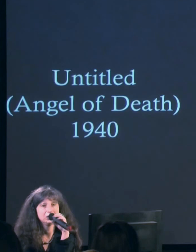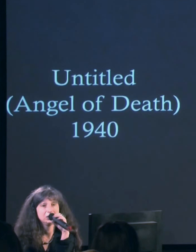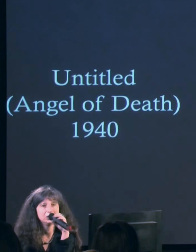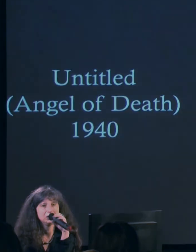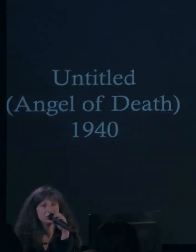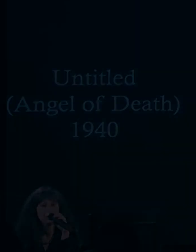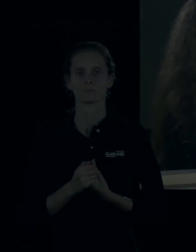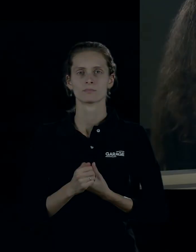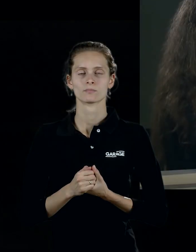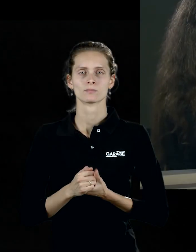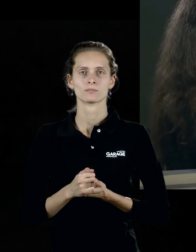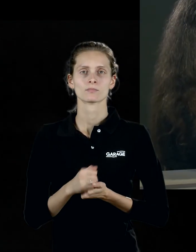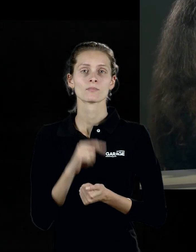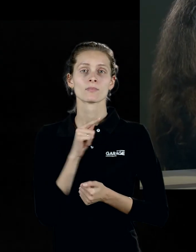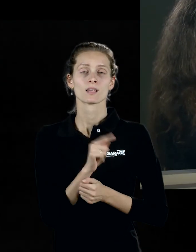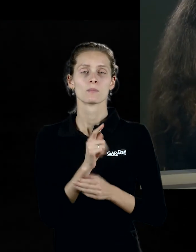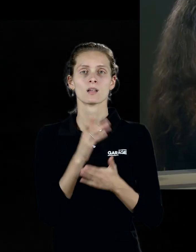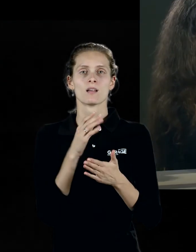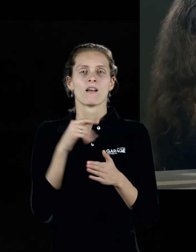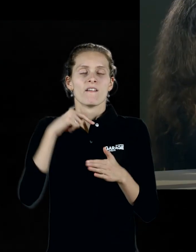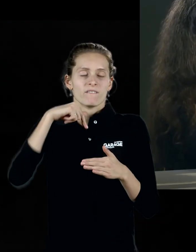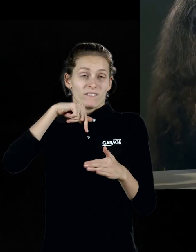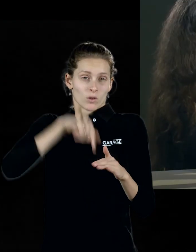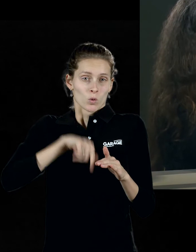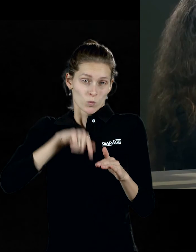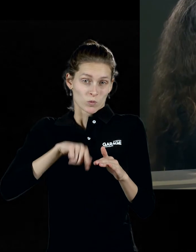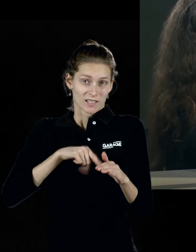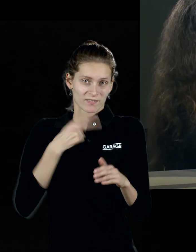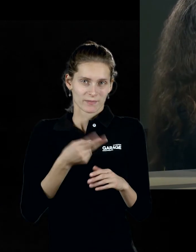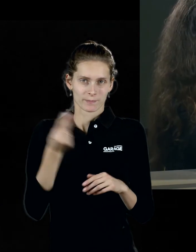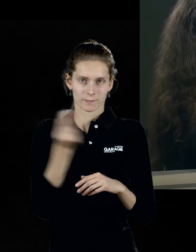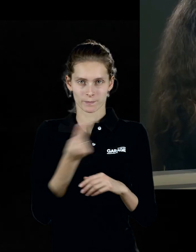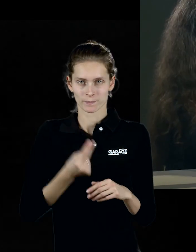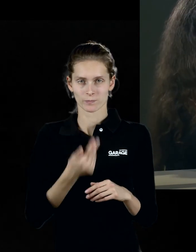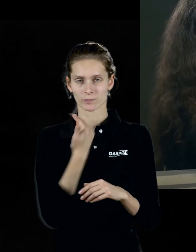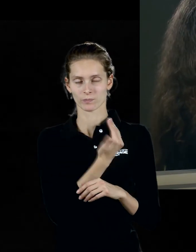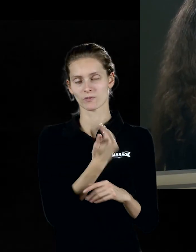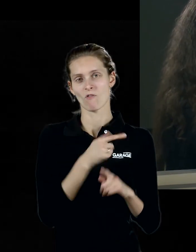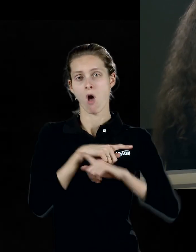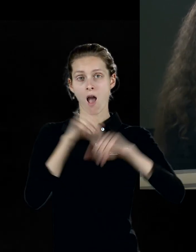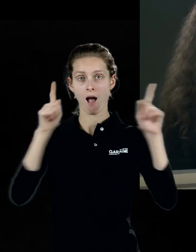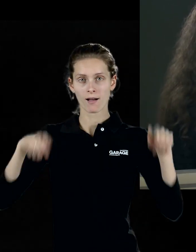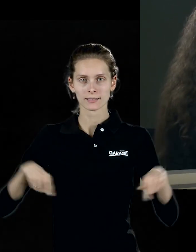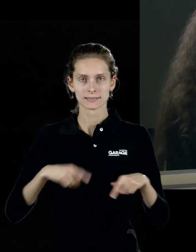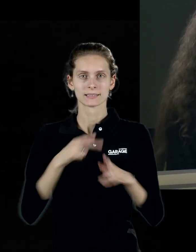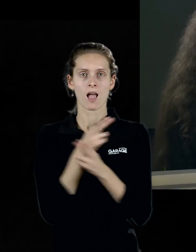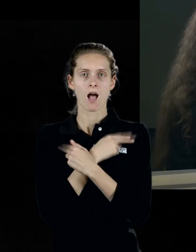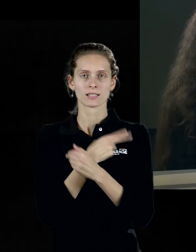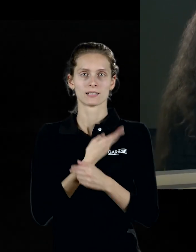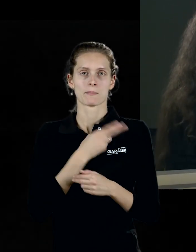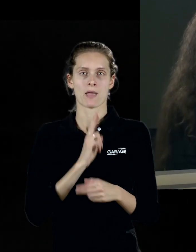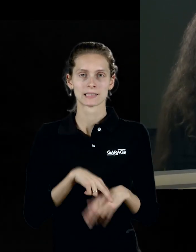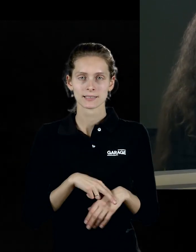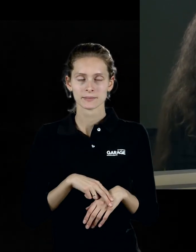луну. Где внутри которого изображена его картина с ангелом смерти, собственно,